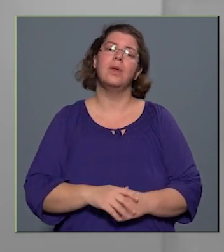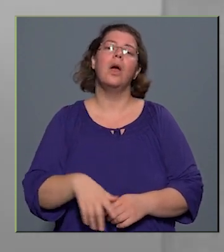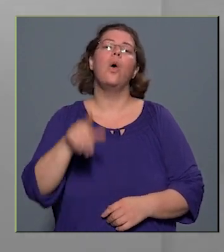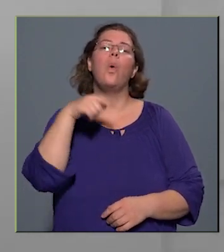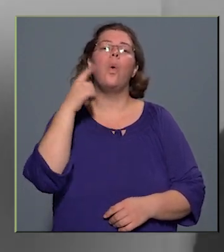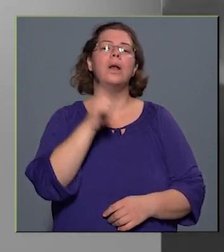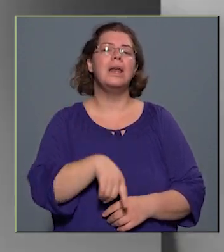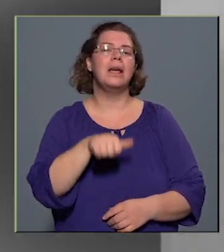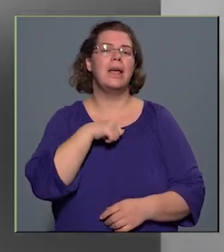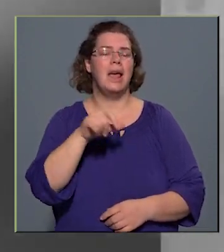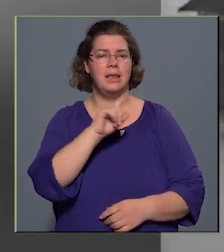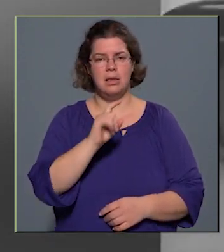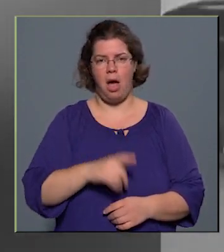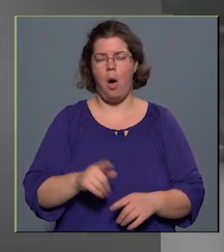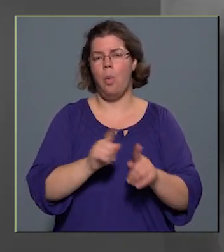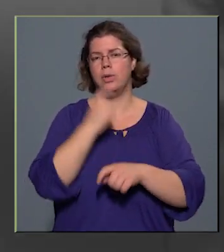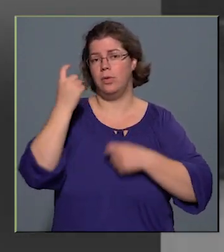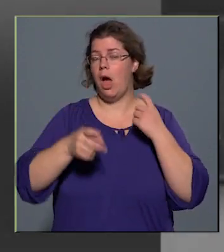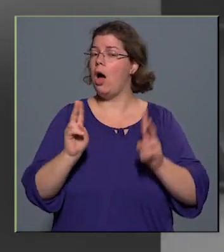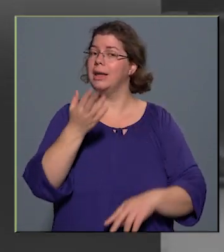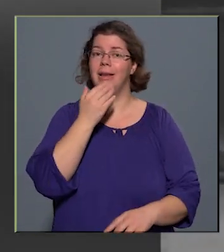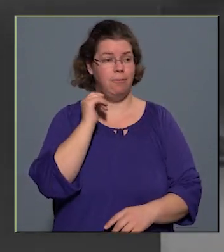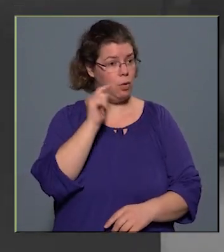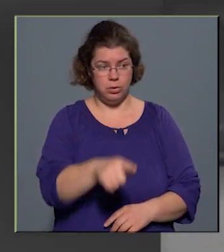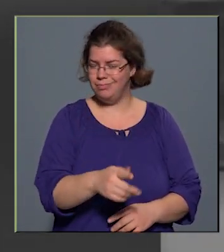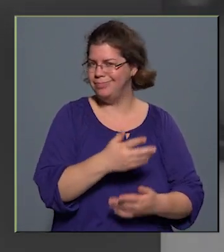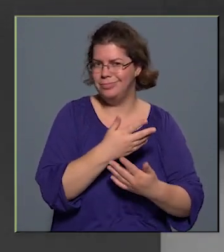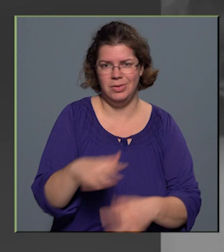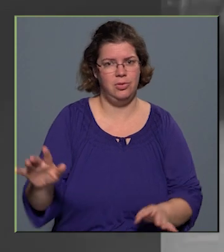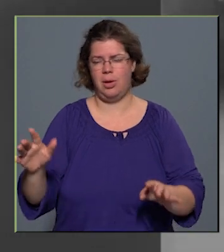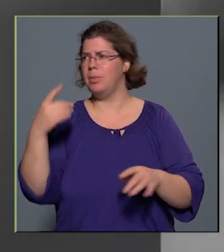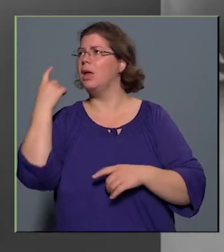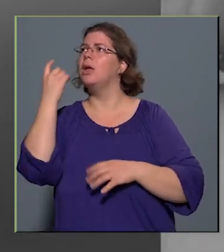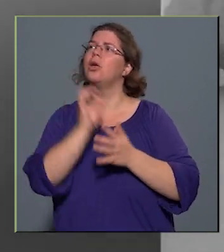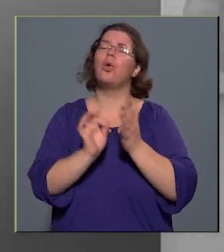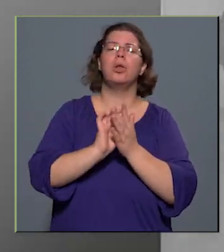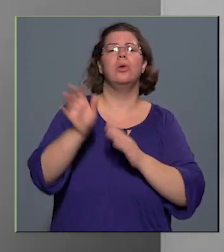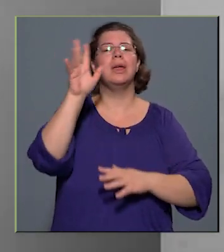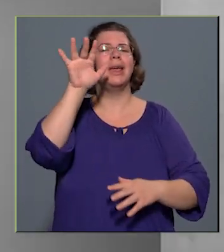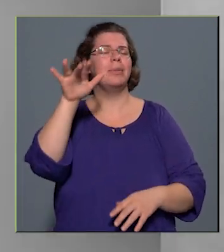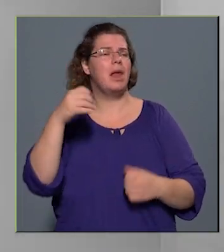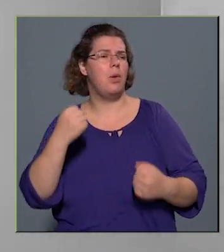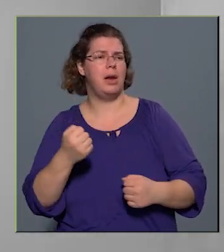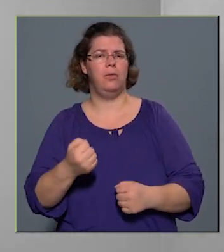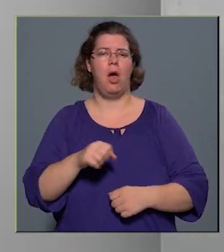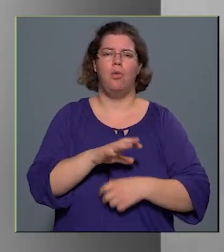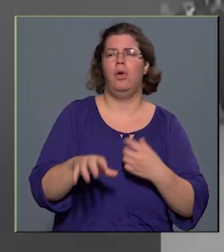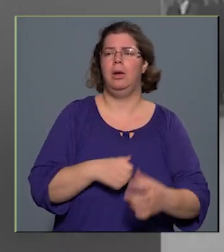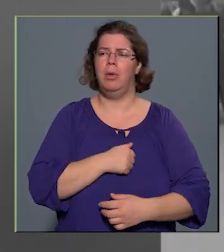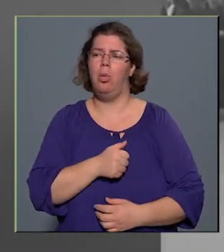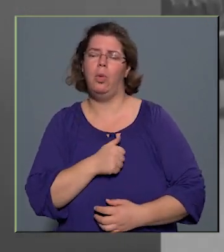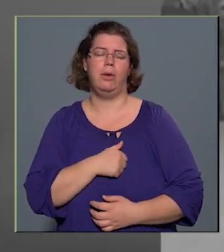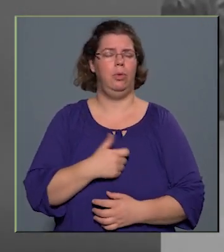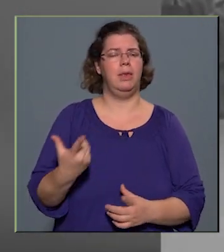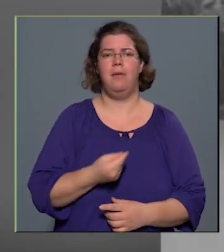Géza úgy fogalmaz, aki nem volt ott, semmiféle költői képzelőerővel, forradalomért lüktető szívvel sem